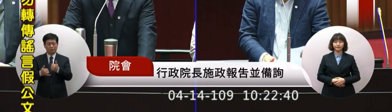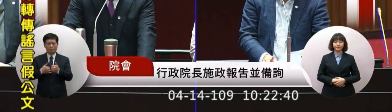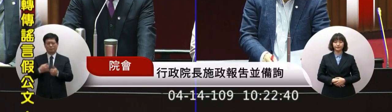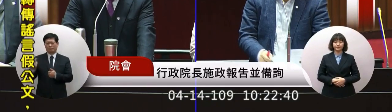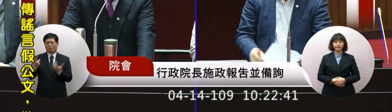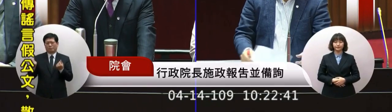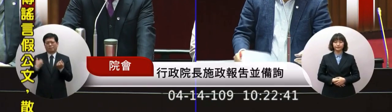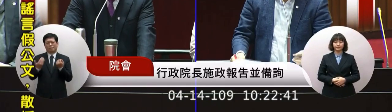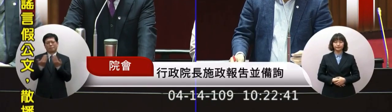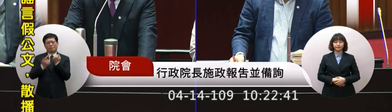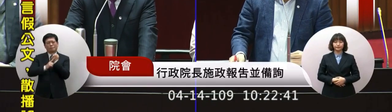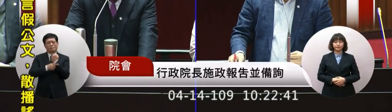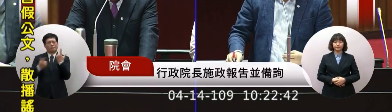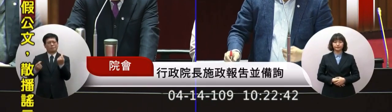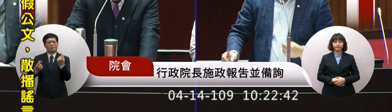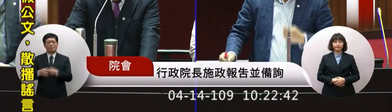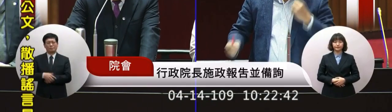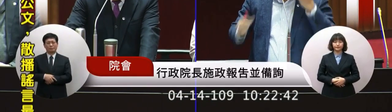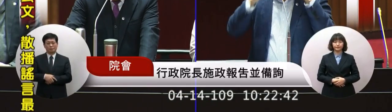我們都討論了